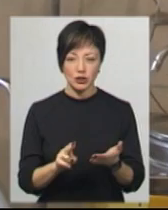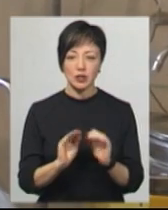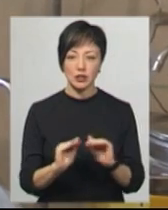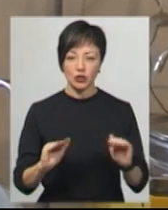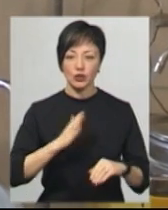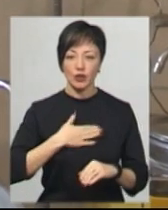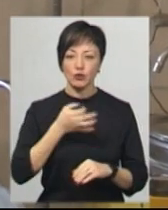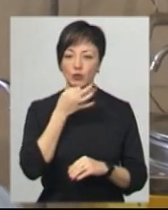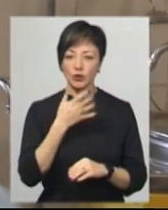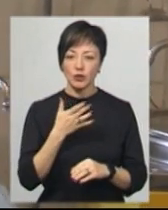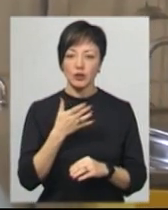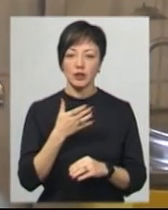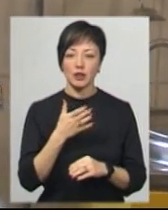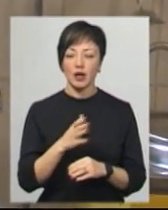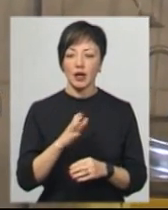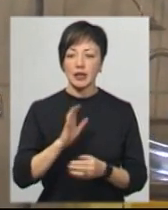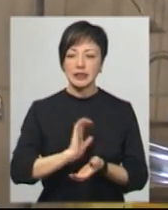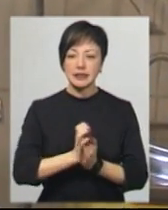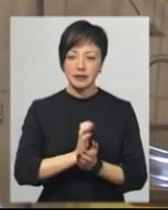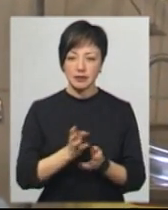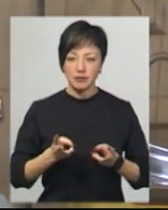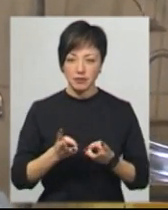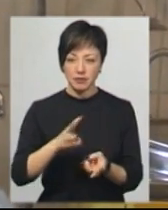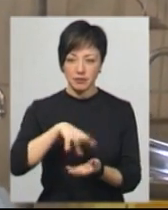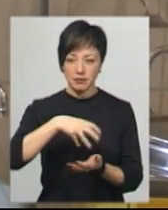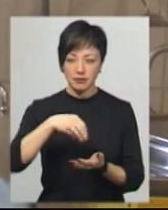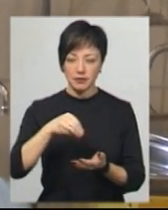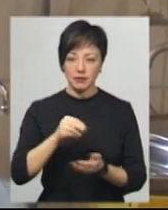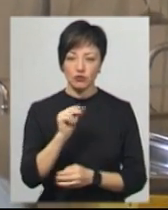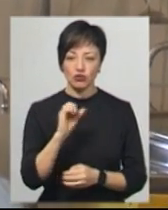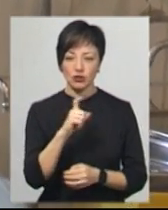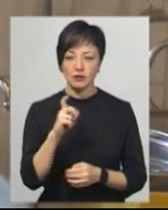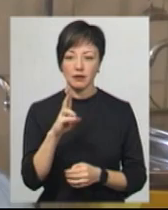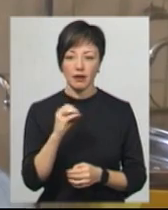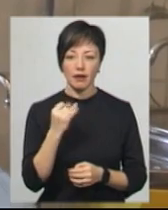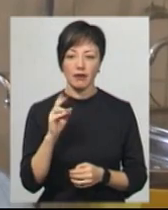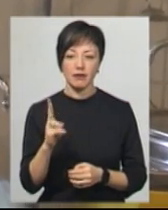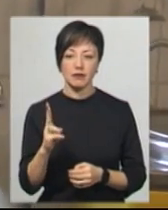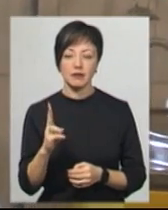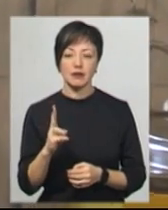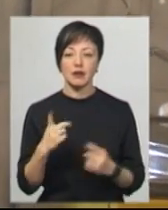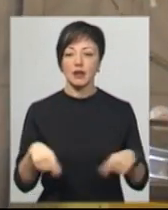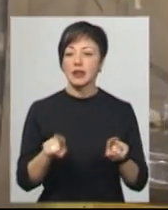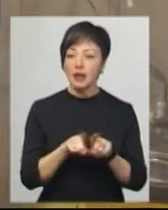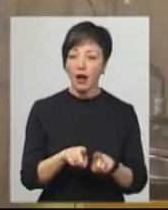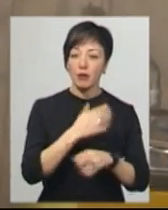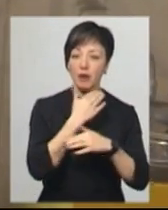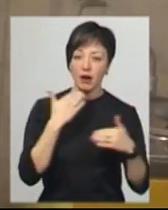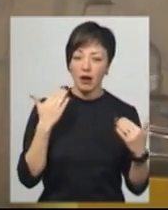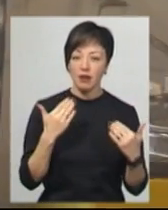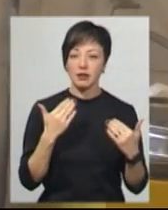Дітям нашим подобаються чизкейки, зараз війшли нове, і так багато,